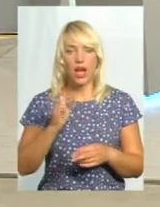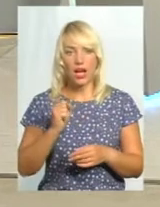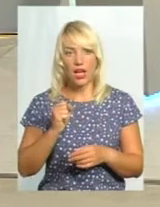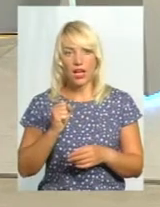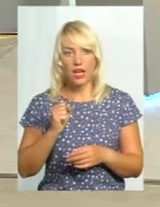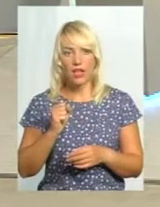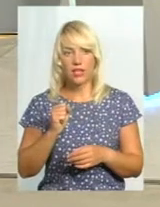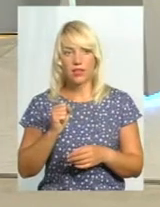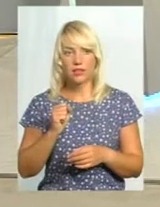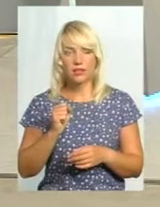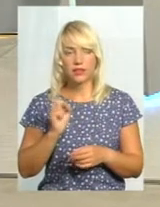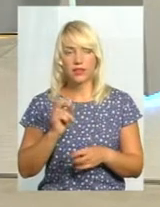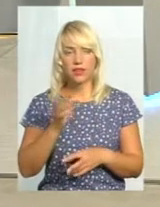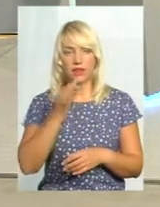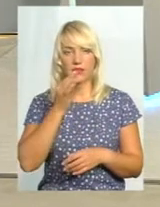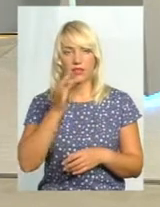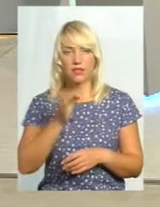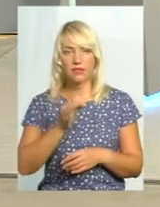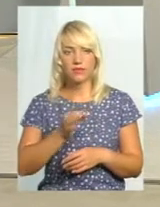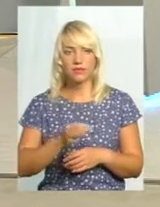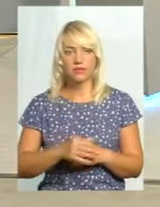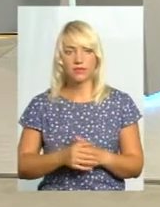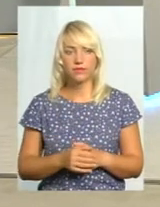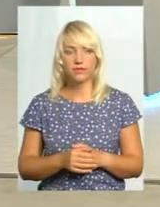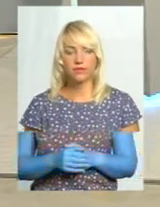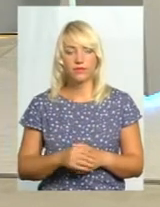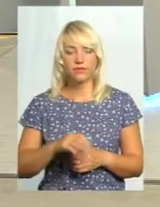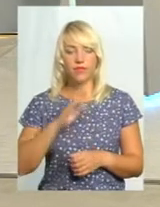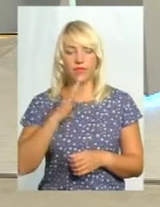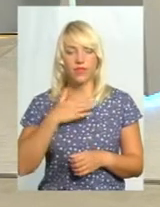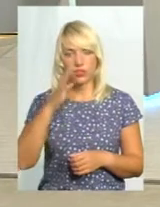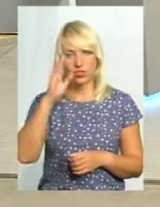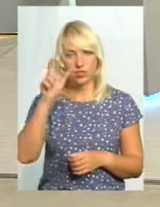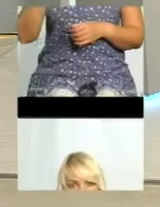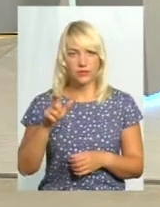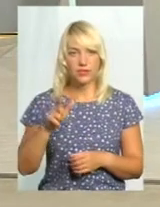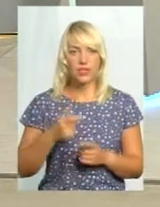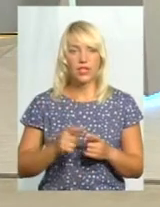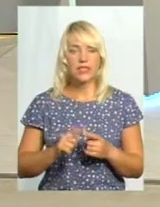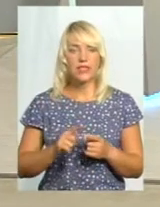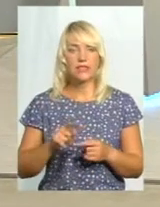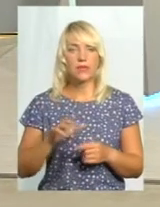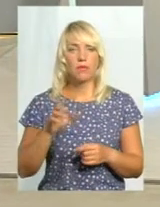А як і казав наш клієнт, це все ж таки було кваліфіковане просто